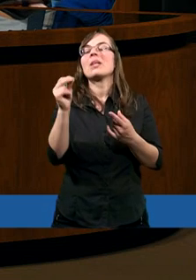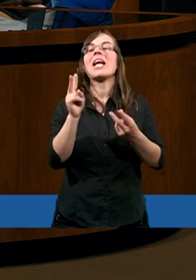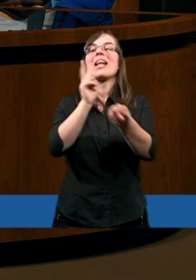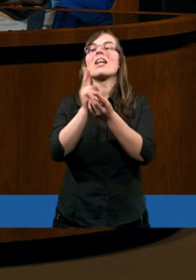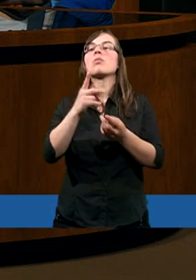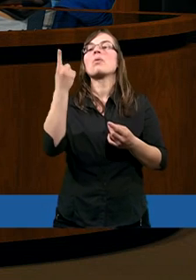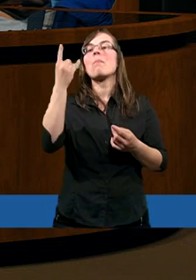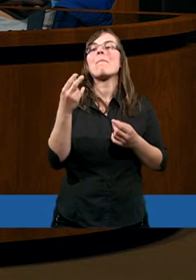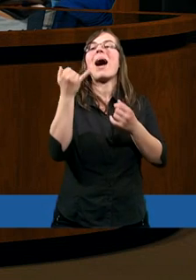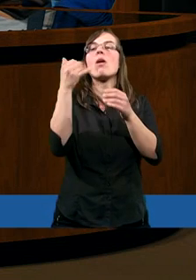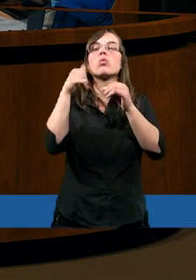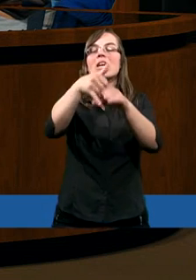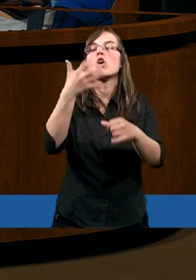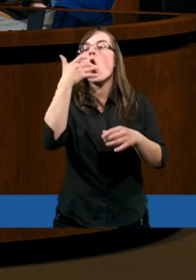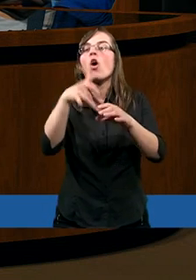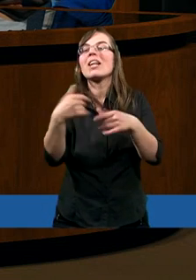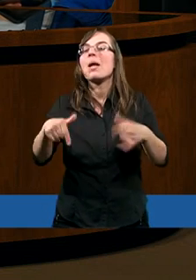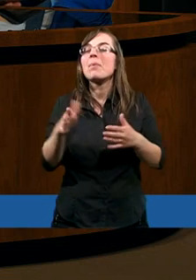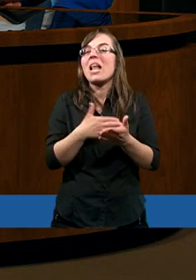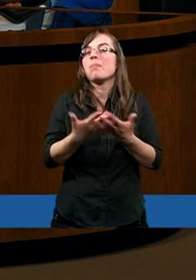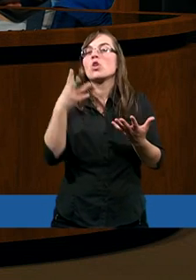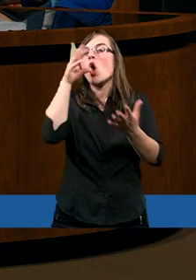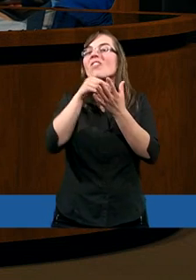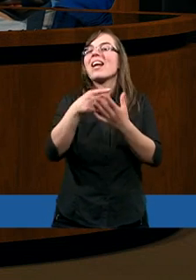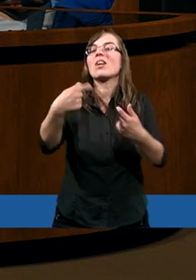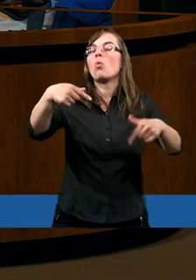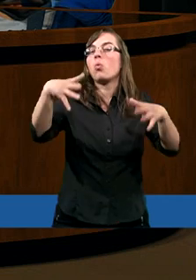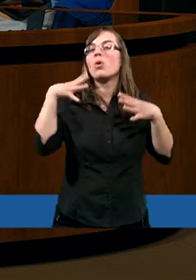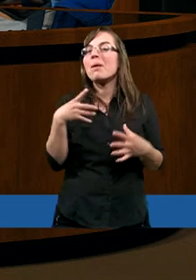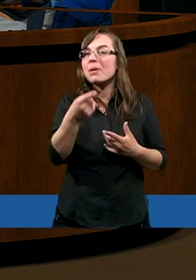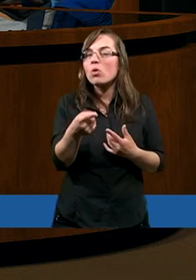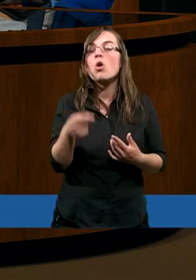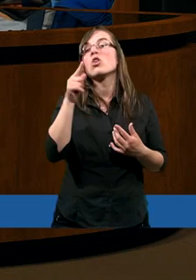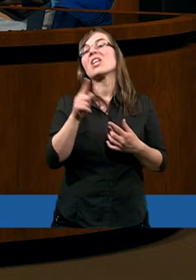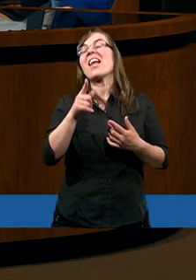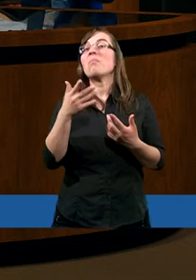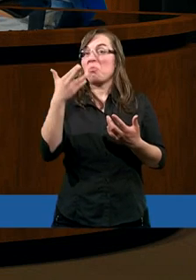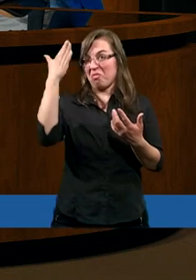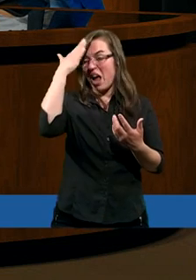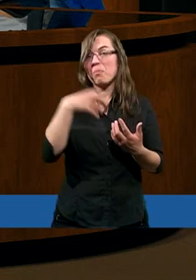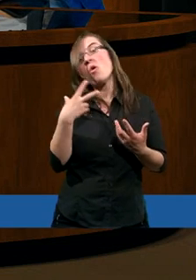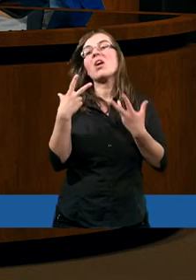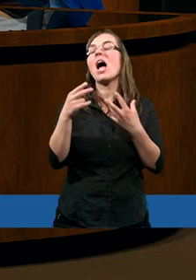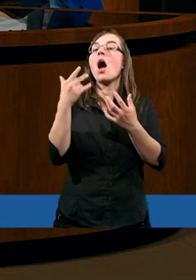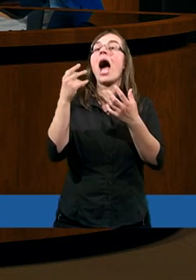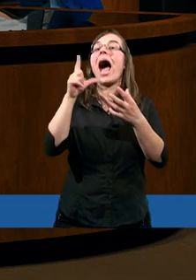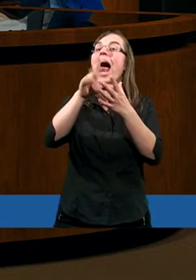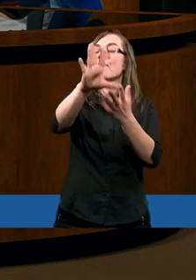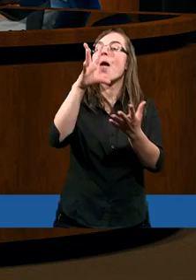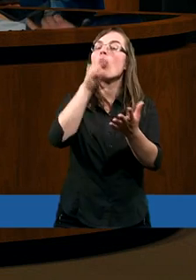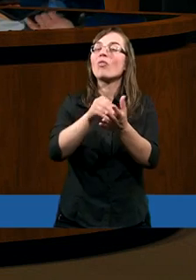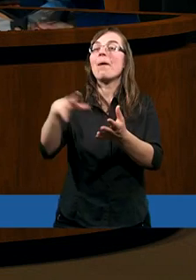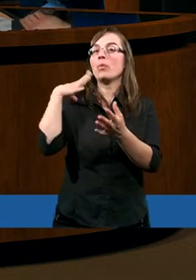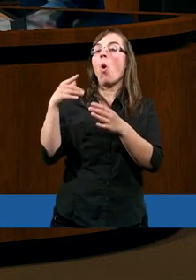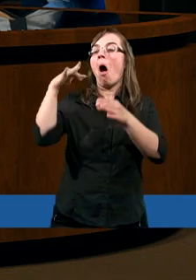paluszka, no to możemy wierzyć w to, że jak się uderzymy, to będzie nas bolało, ale jak tego doświadczymy,